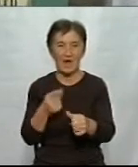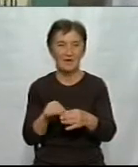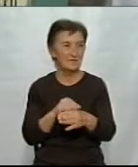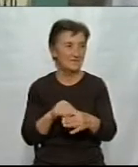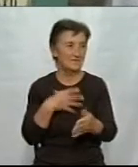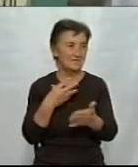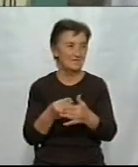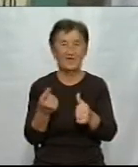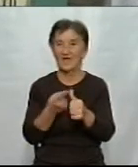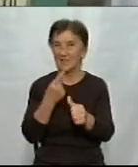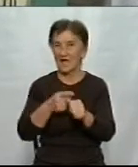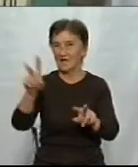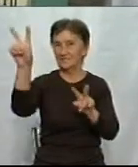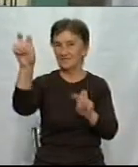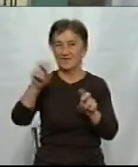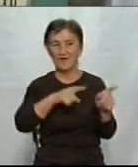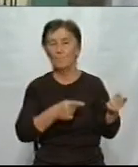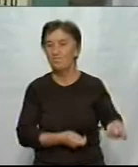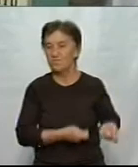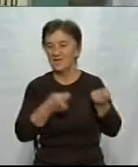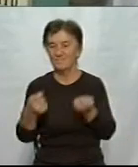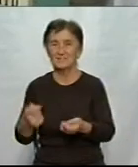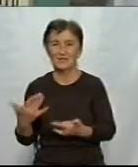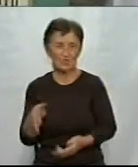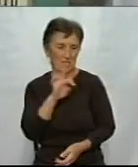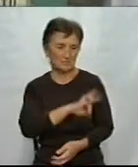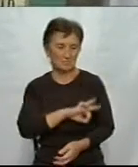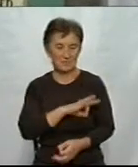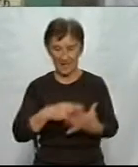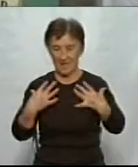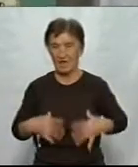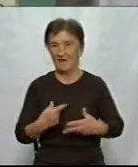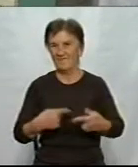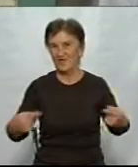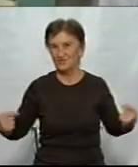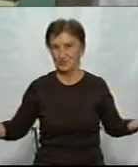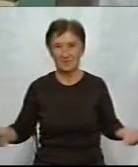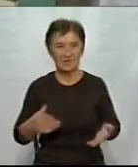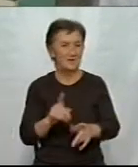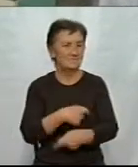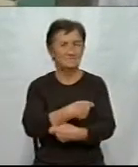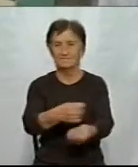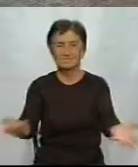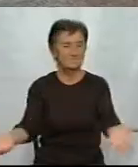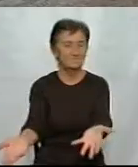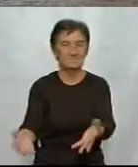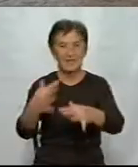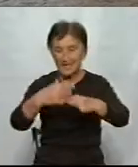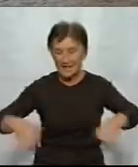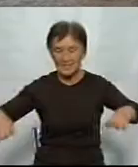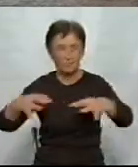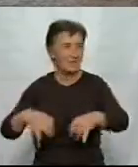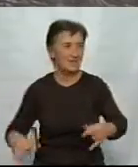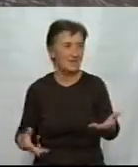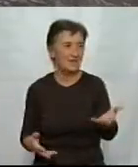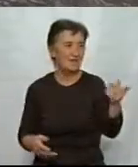своїй назві, привезли вживані речі і запропонували людям розбирати ці речі. Кропивничанка